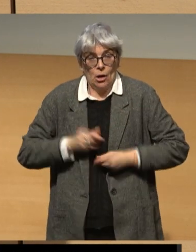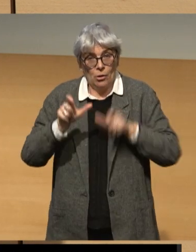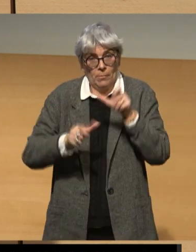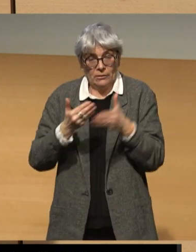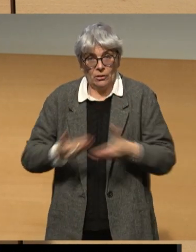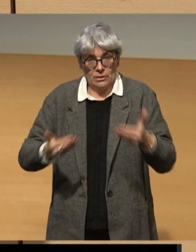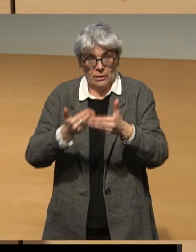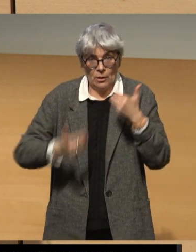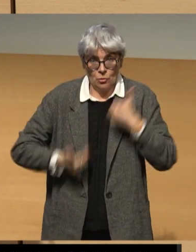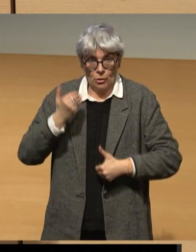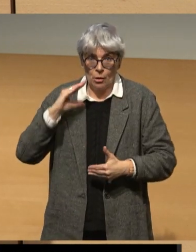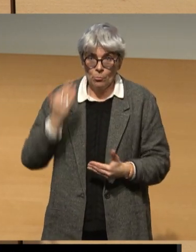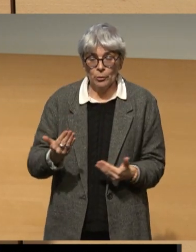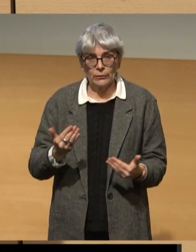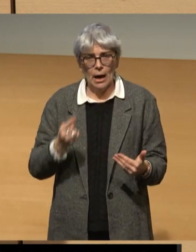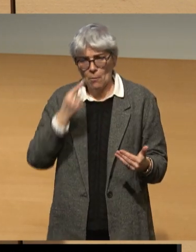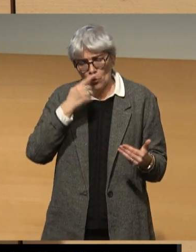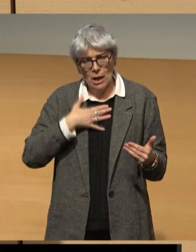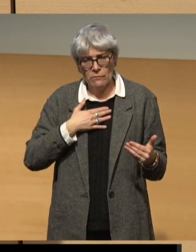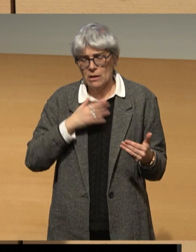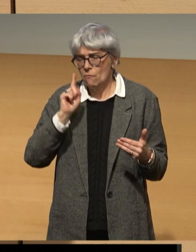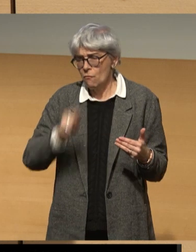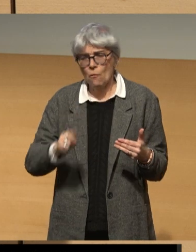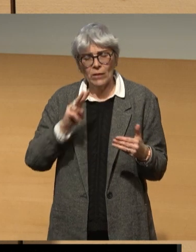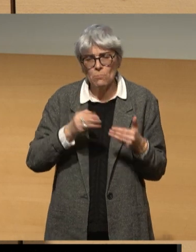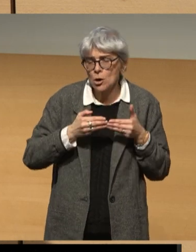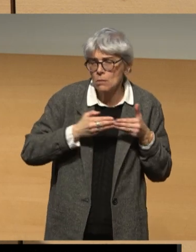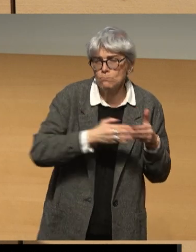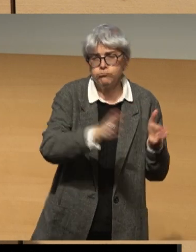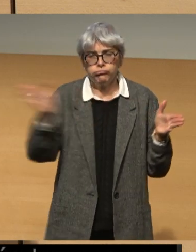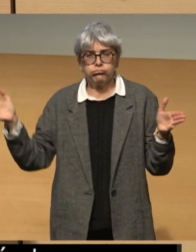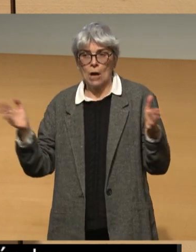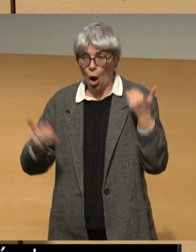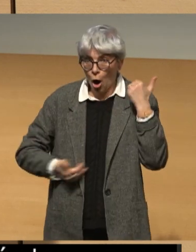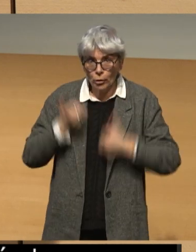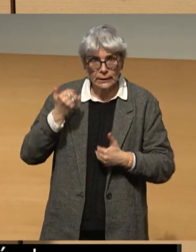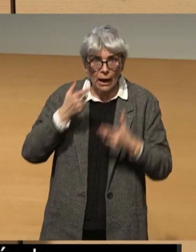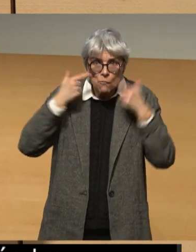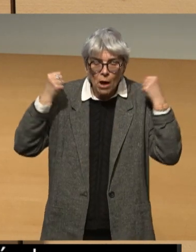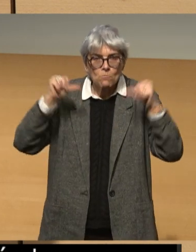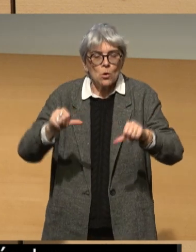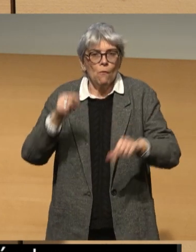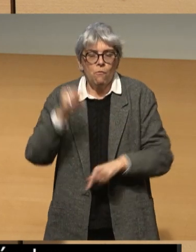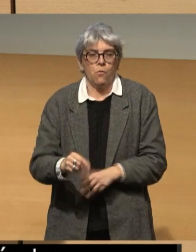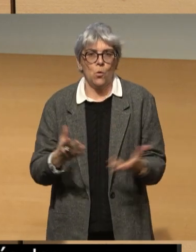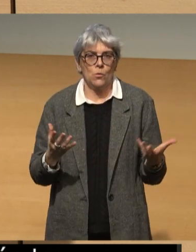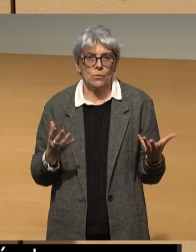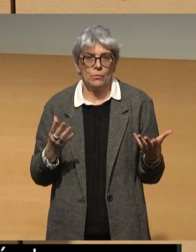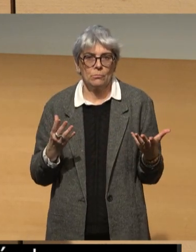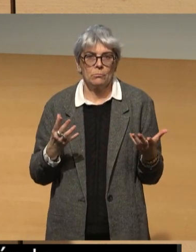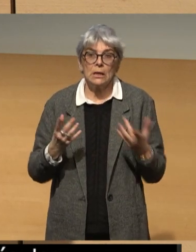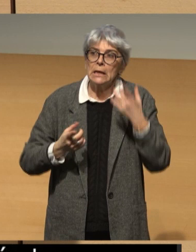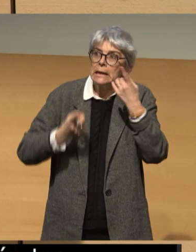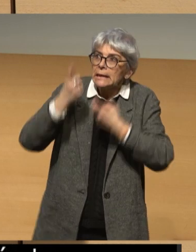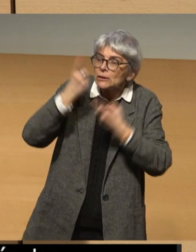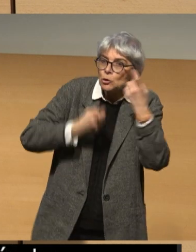handicap et je pense qu'il faut l'ouvrir largement à notre société. Rendre le handicap visible, répondre aux questions